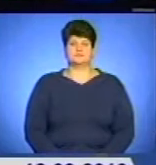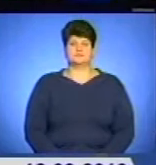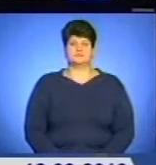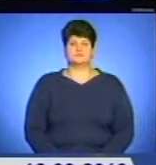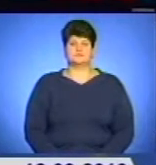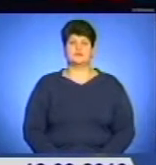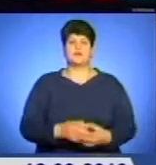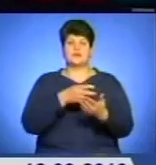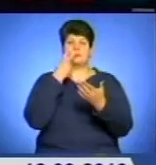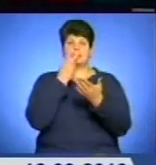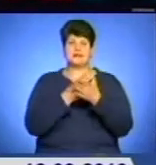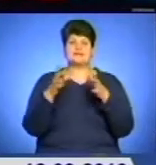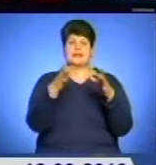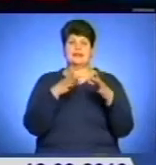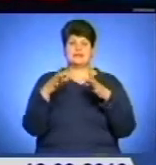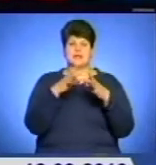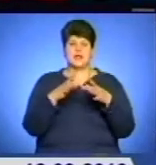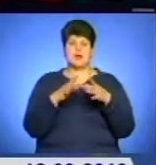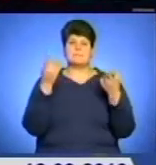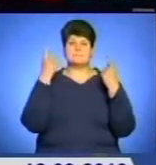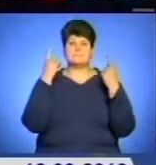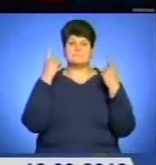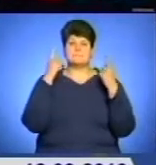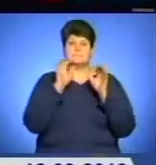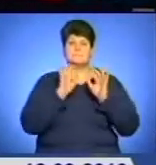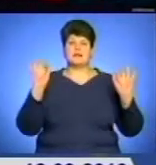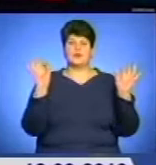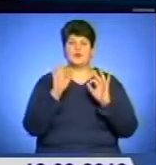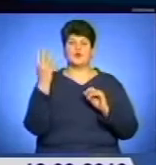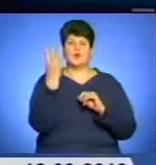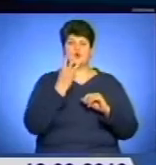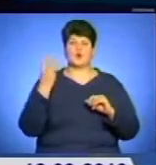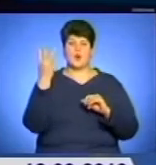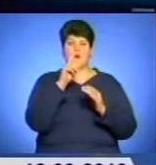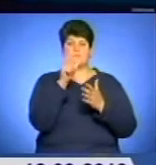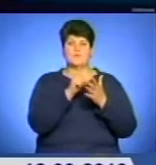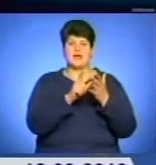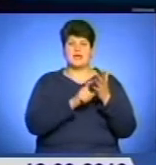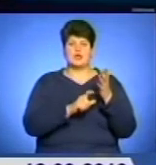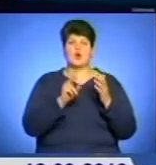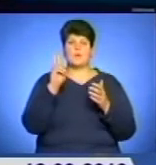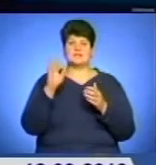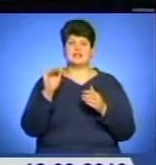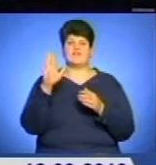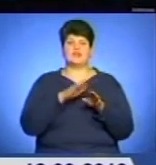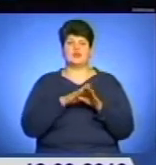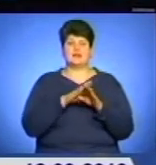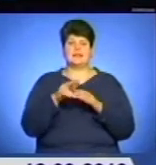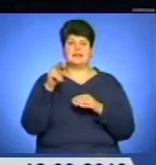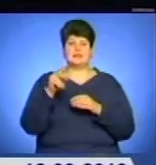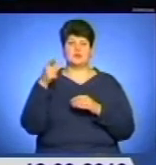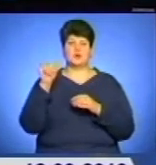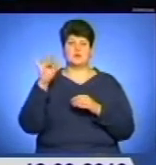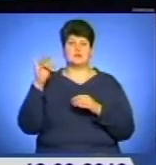Репрезентація диска «Мелодія трьох поетів» Лесі Любарської, Богдана Мельничука, композитора та виконавець пісень Лесі